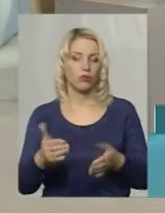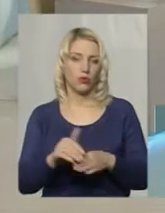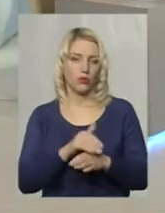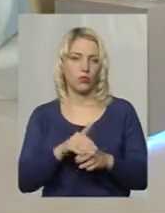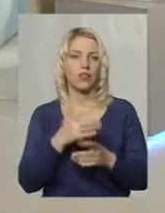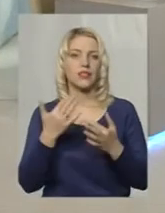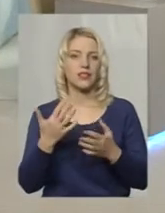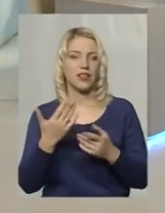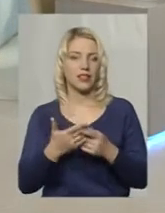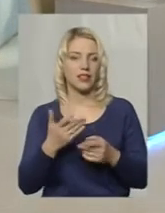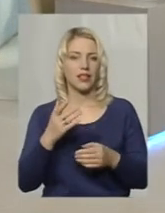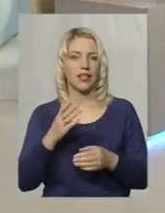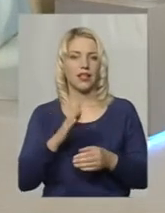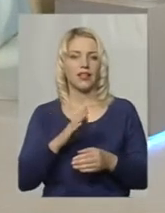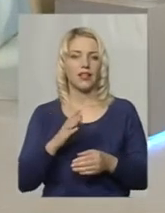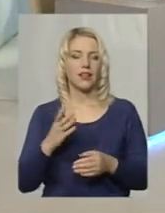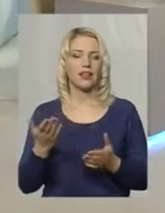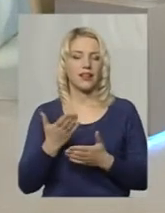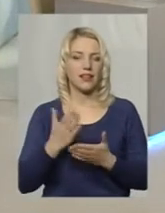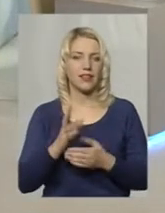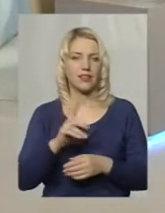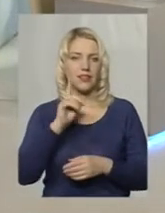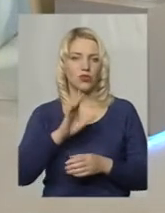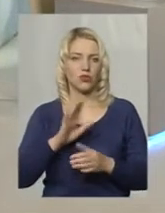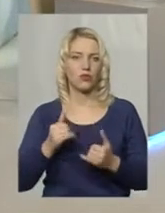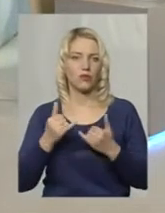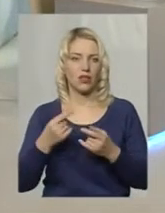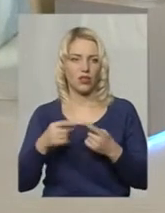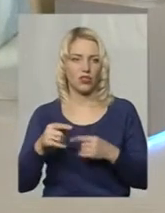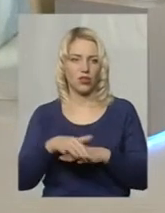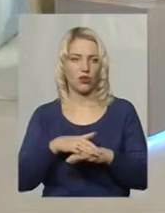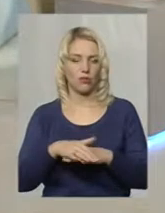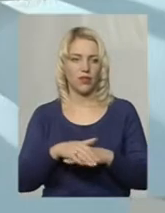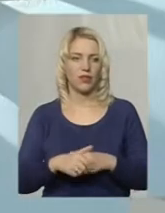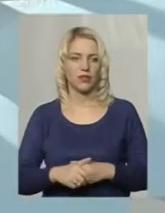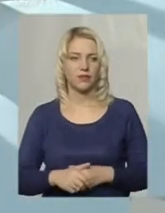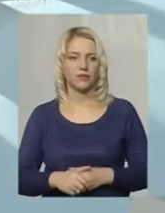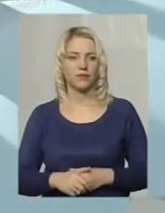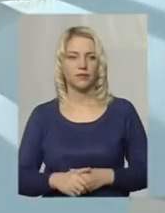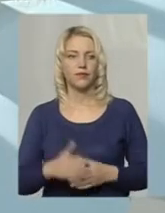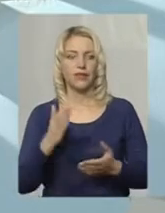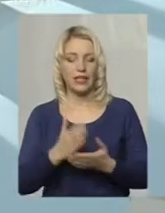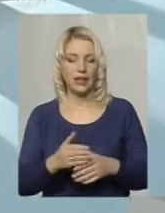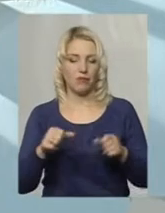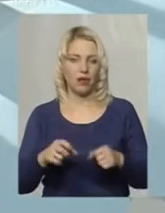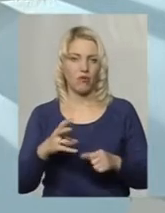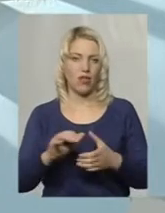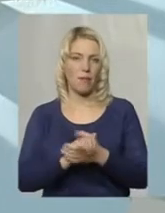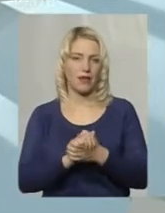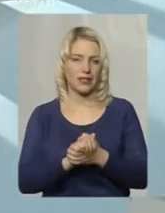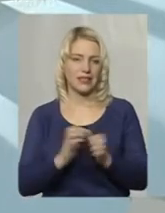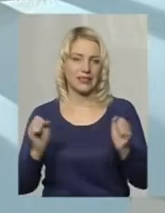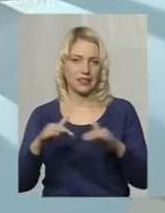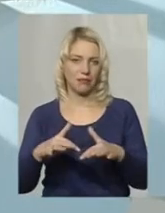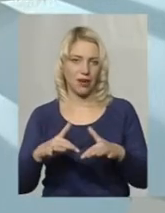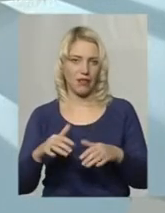є настільки незручними для інших членів громади? Це з того, що ми почали. Є право на мирне зібрання. І в даному